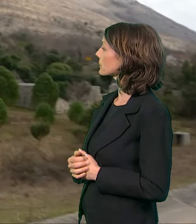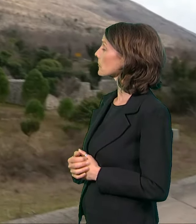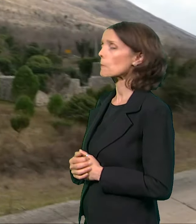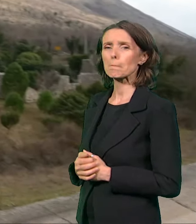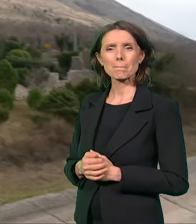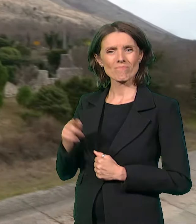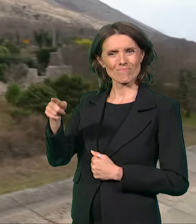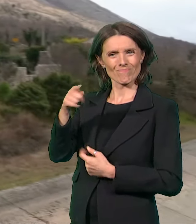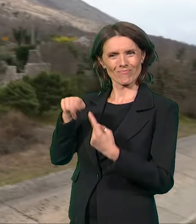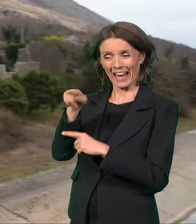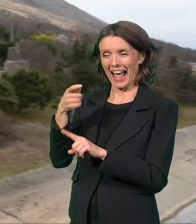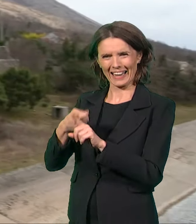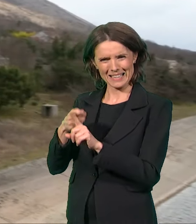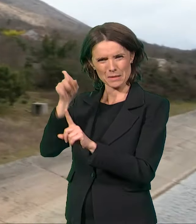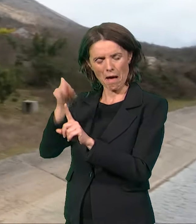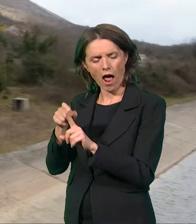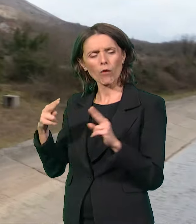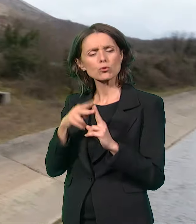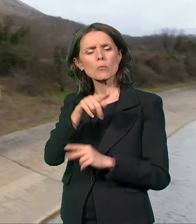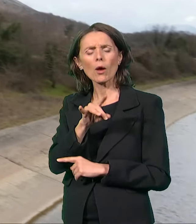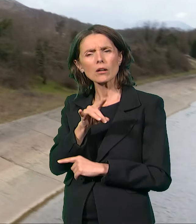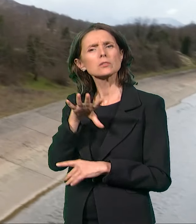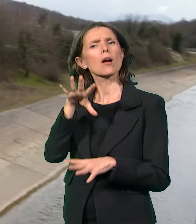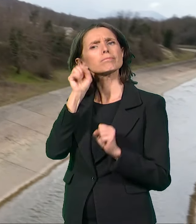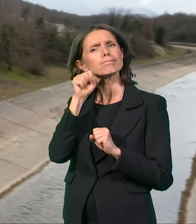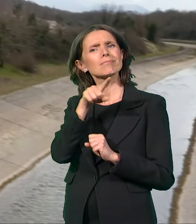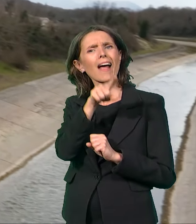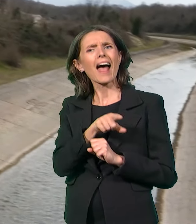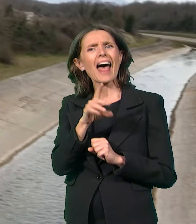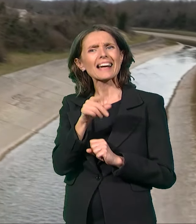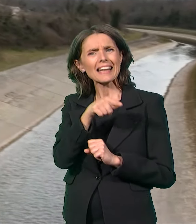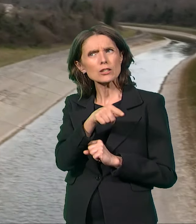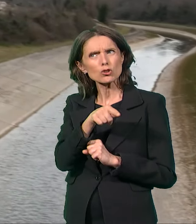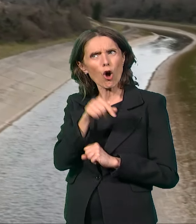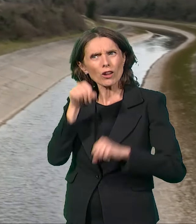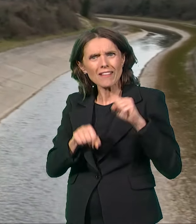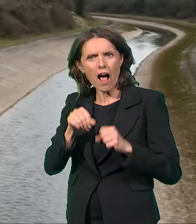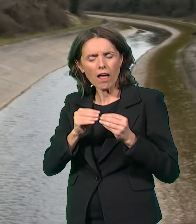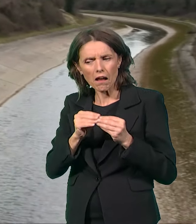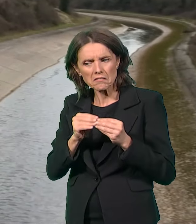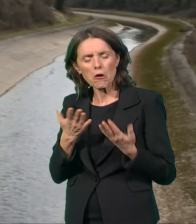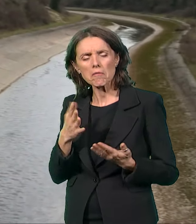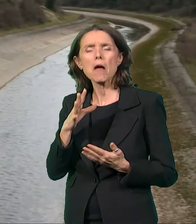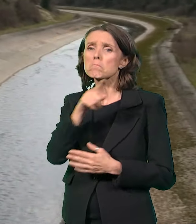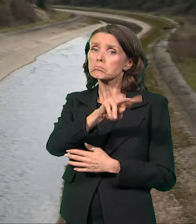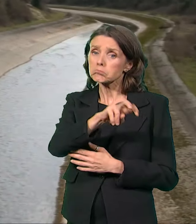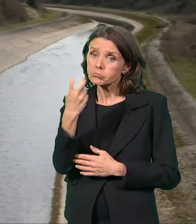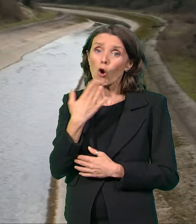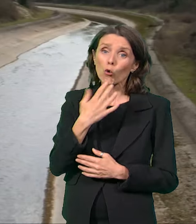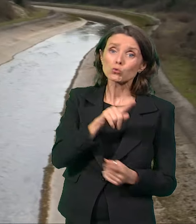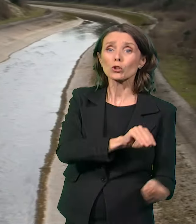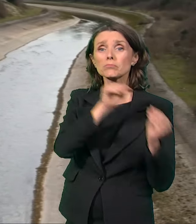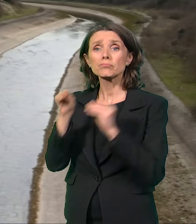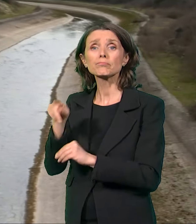Krsmanović je prepoznao Ristov talenat za trgovinu i unosne poslove, pa ga poziva da pređe u Brčko i sa njim se rađuje.